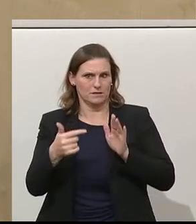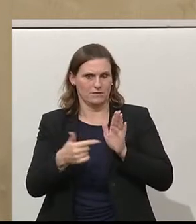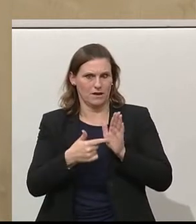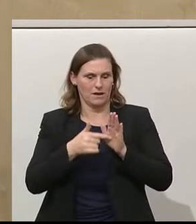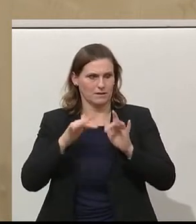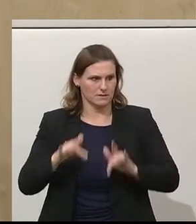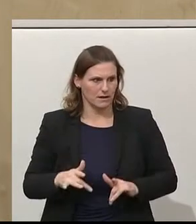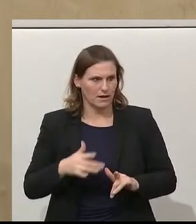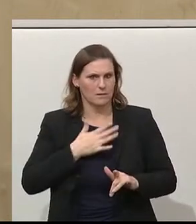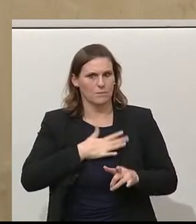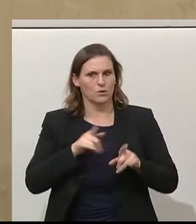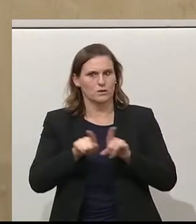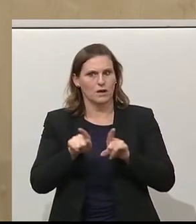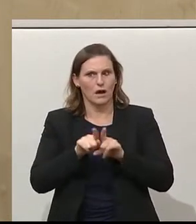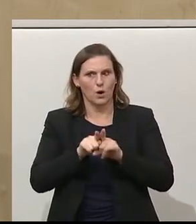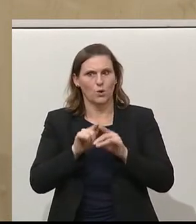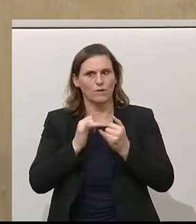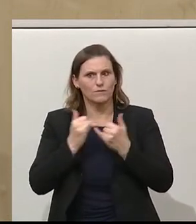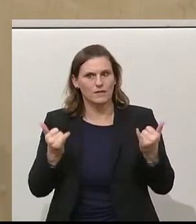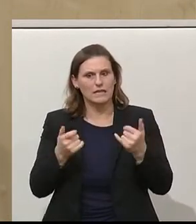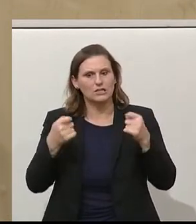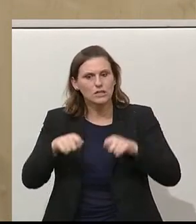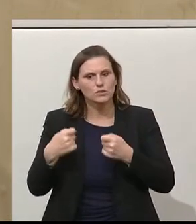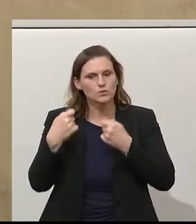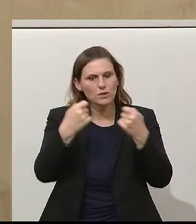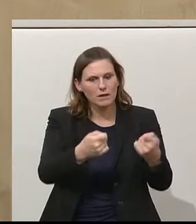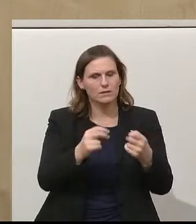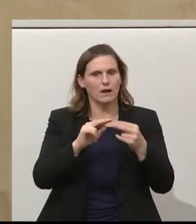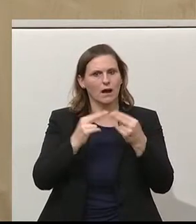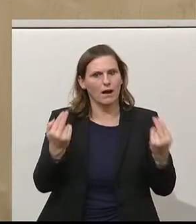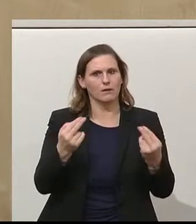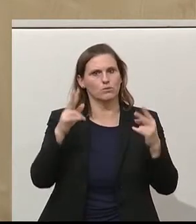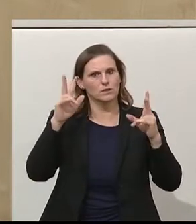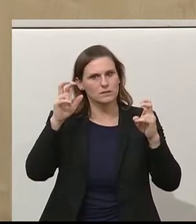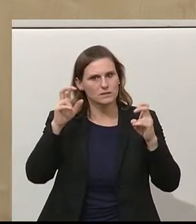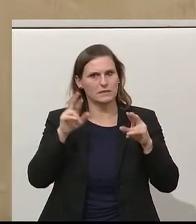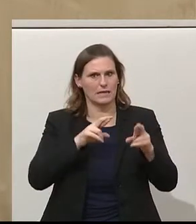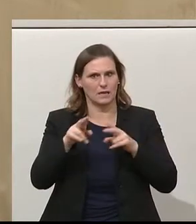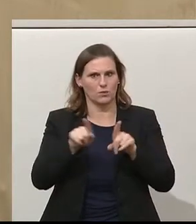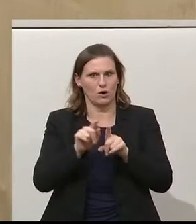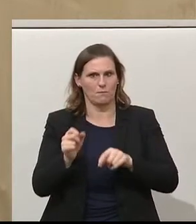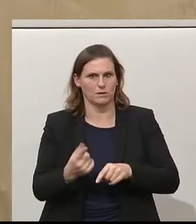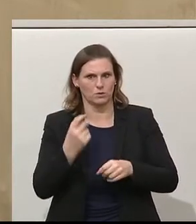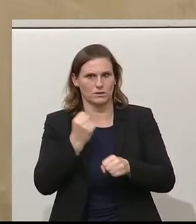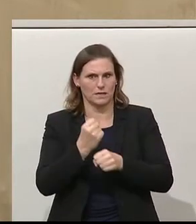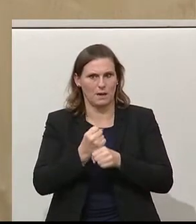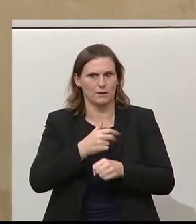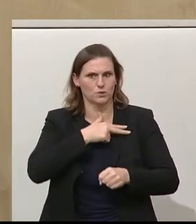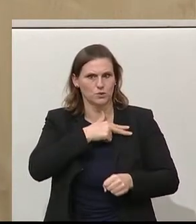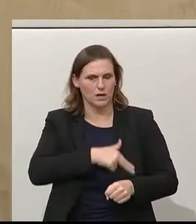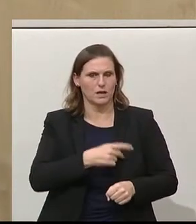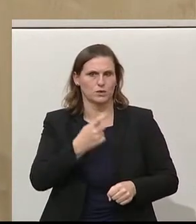Zusammenhang möchte ich auch einen Entschließungsantrag einbringen. Die Bundesregierung, insbesondere der Bundesminister für Arbeits, Soziales, Gesundheit und